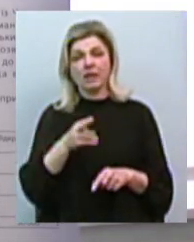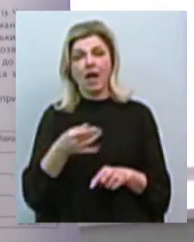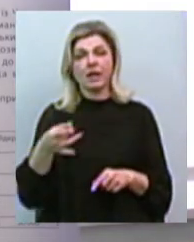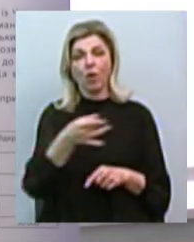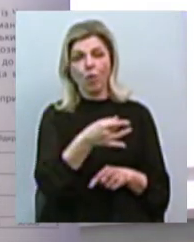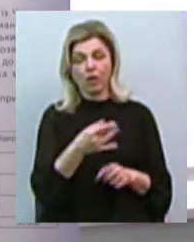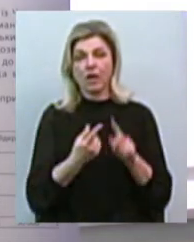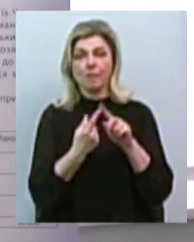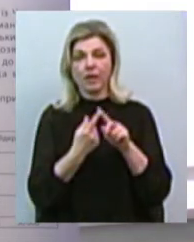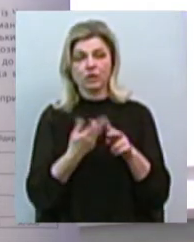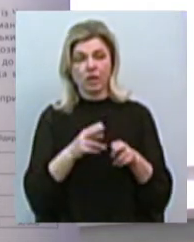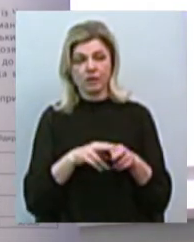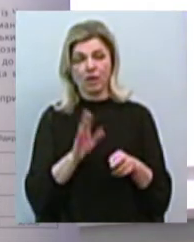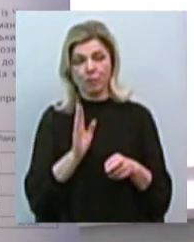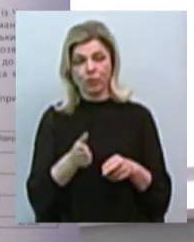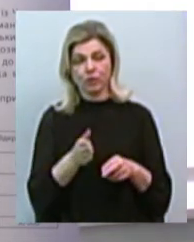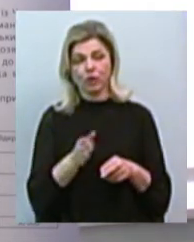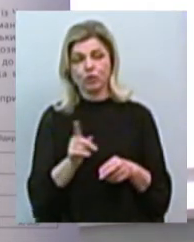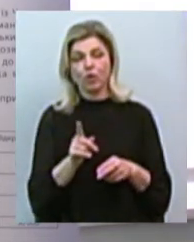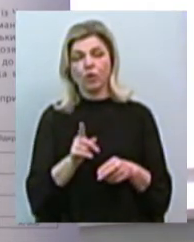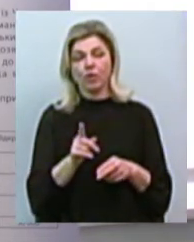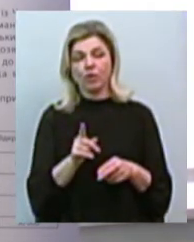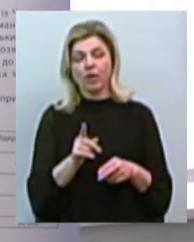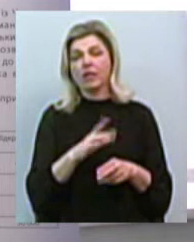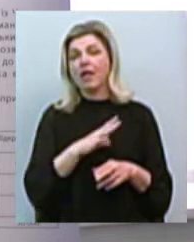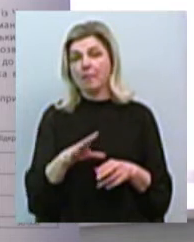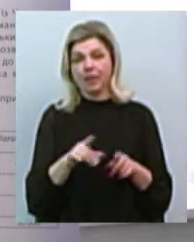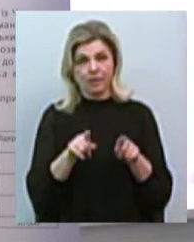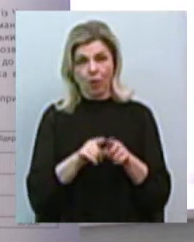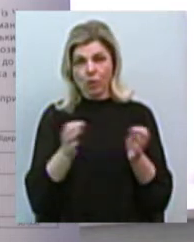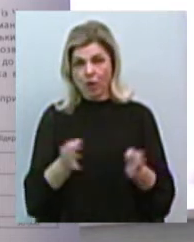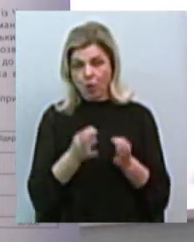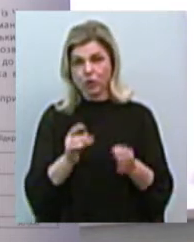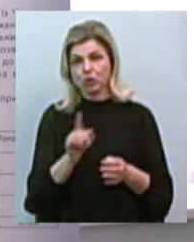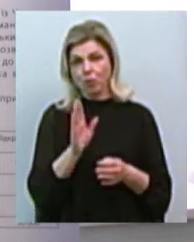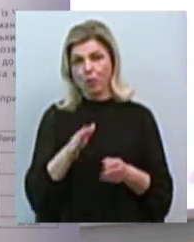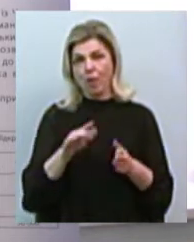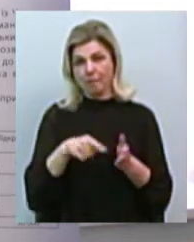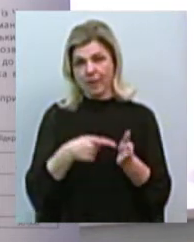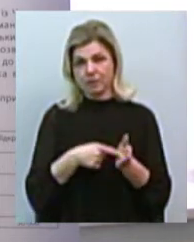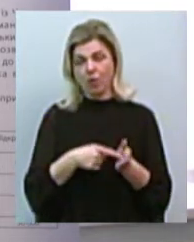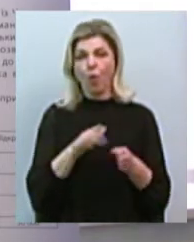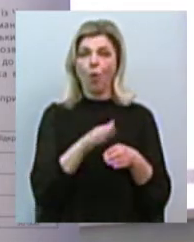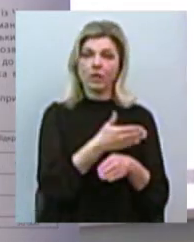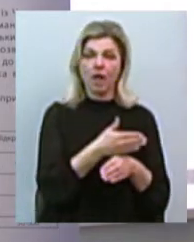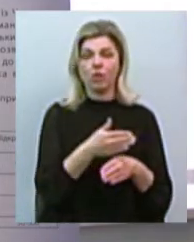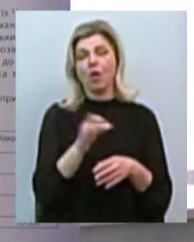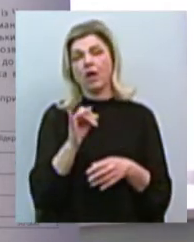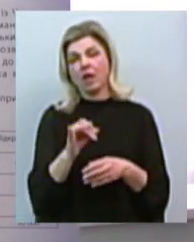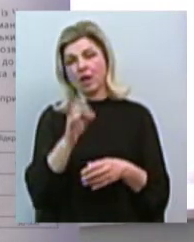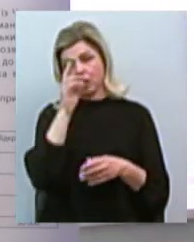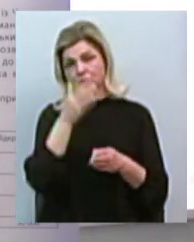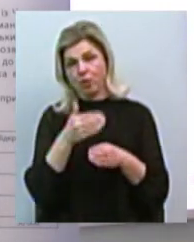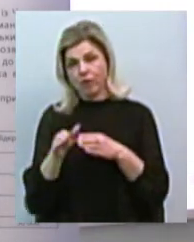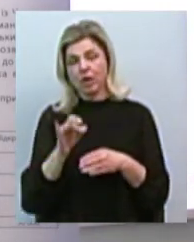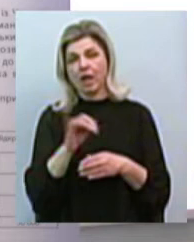вплати життя на користь міста, на користь області. Цього не було ніколи, завжди порт існував окремо, області, місто окремо, і містяни